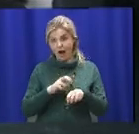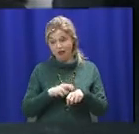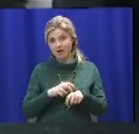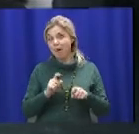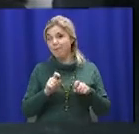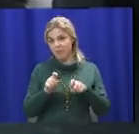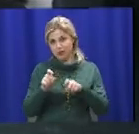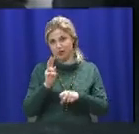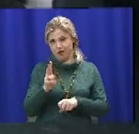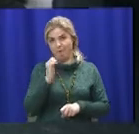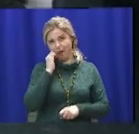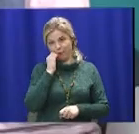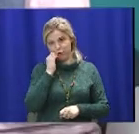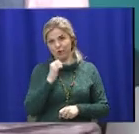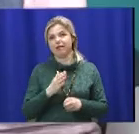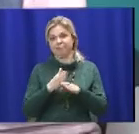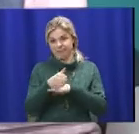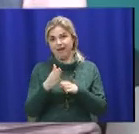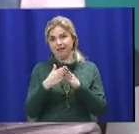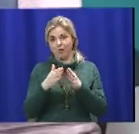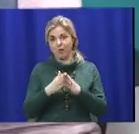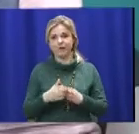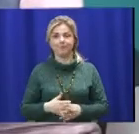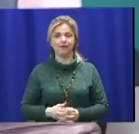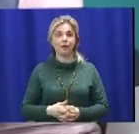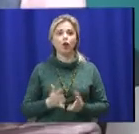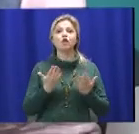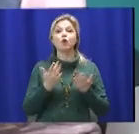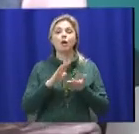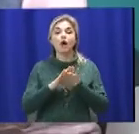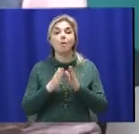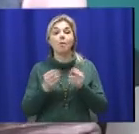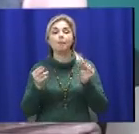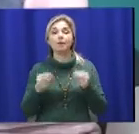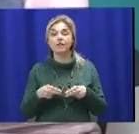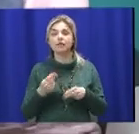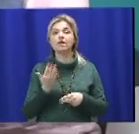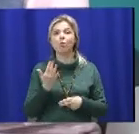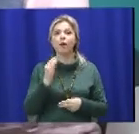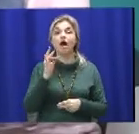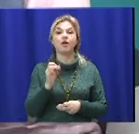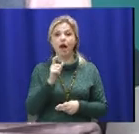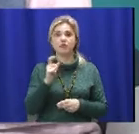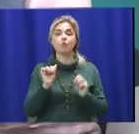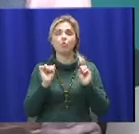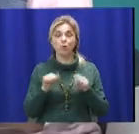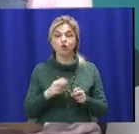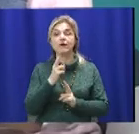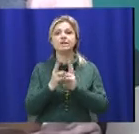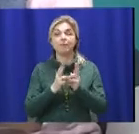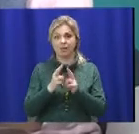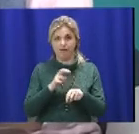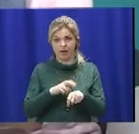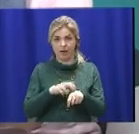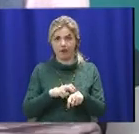Добре, сколько подписаний, снова ж таки, этой угодной декларации, сколько раз можно поменять лекаря?